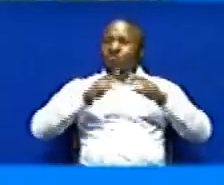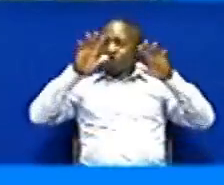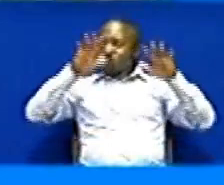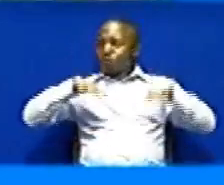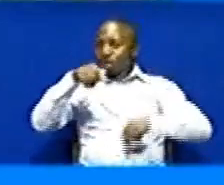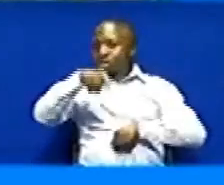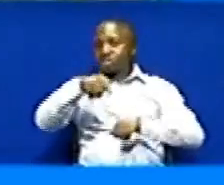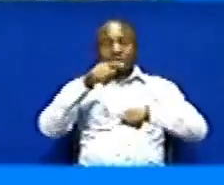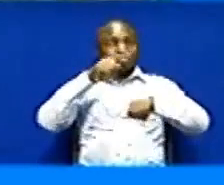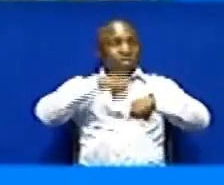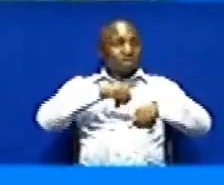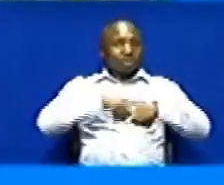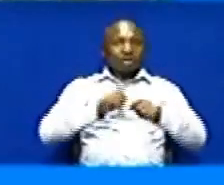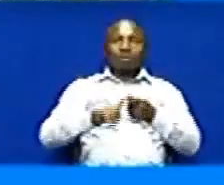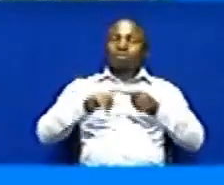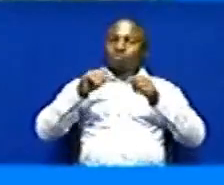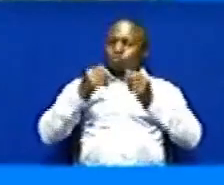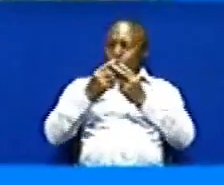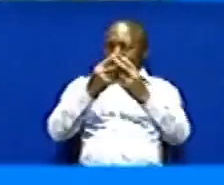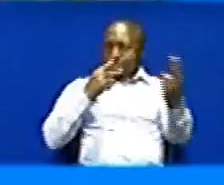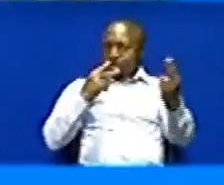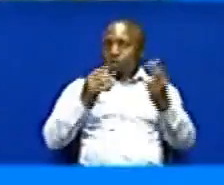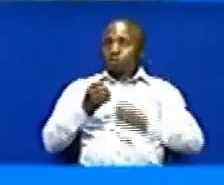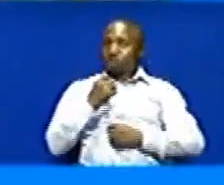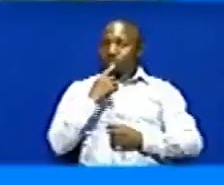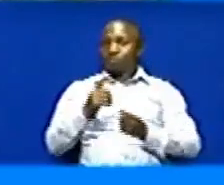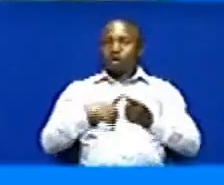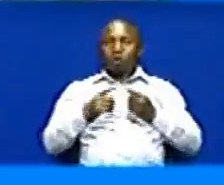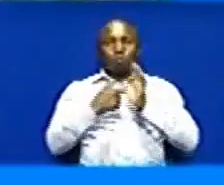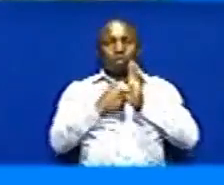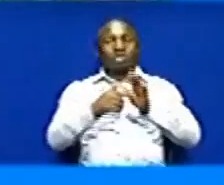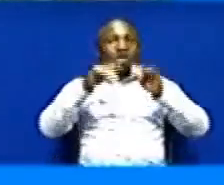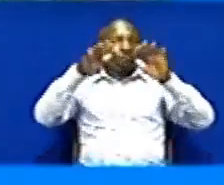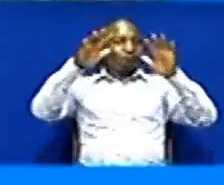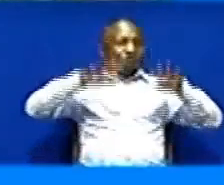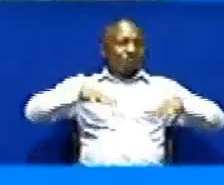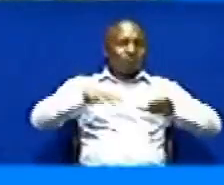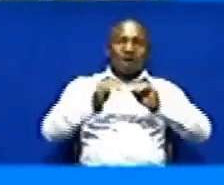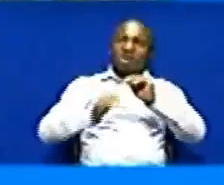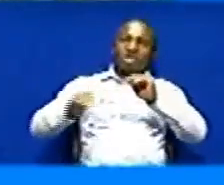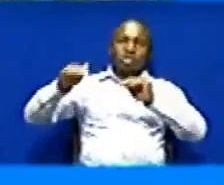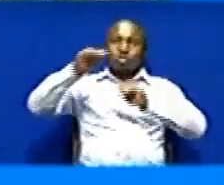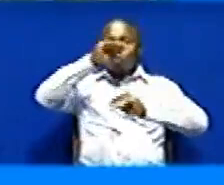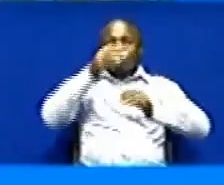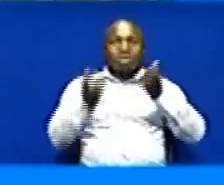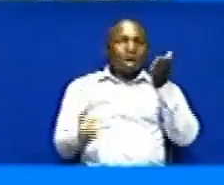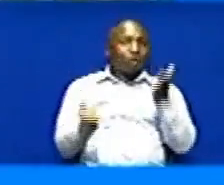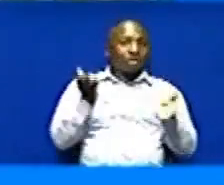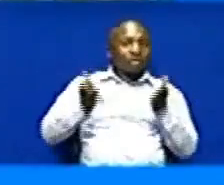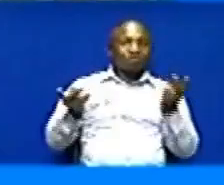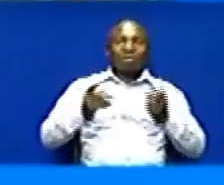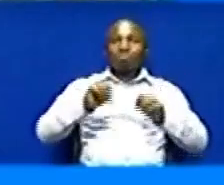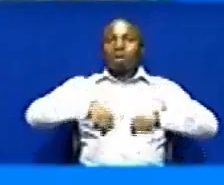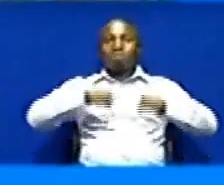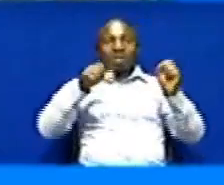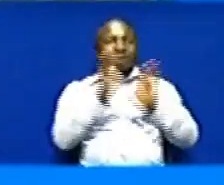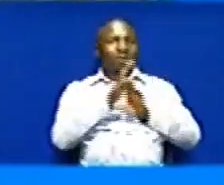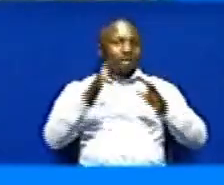msimu Utabiri ambazo yutuwa kwenyusha kwamba mbuwa ni zajuu ya watani Lakini mamlaka ya hali ya hewa